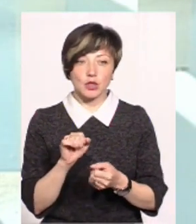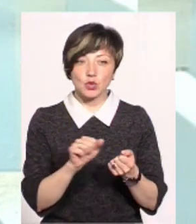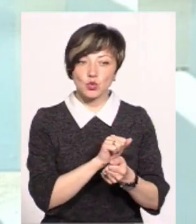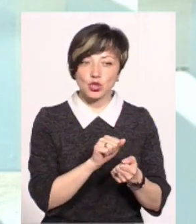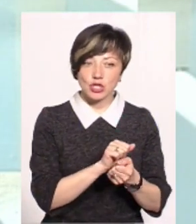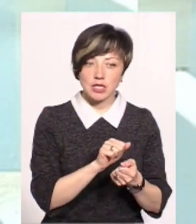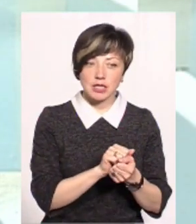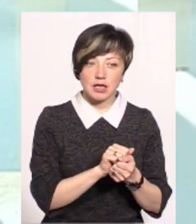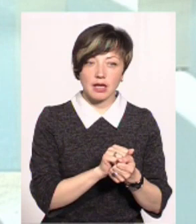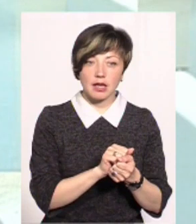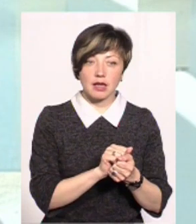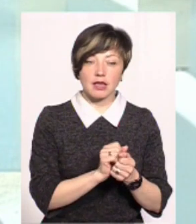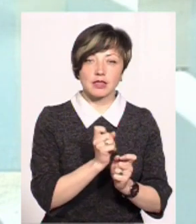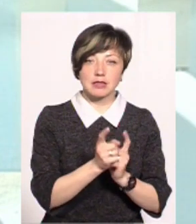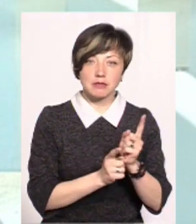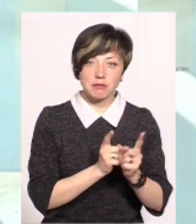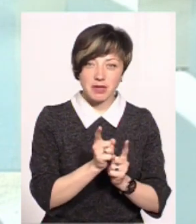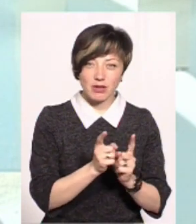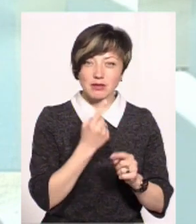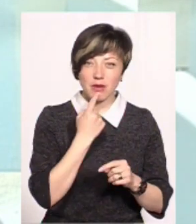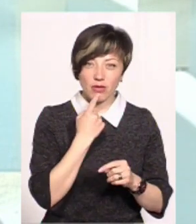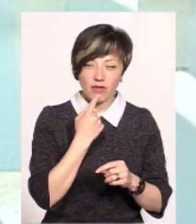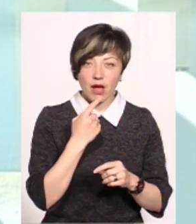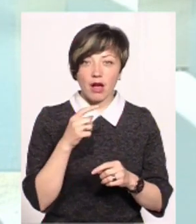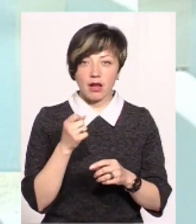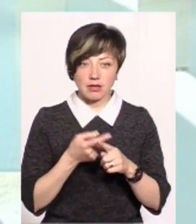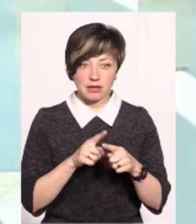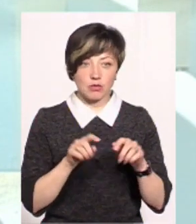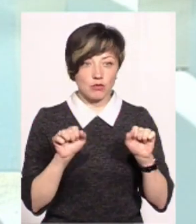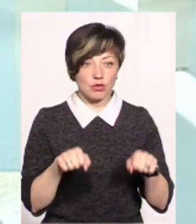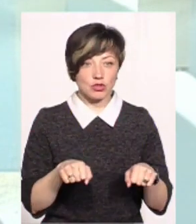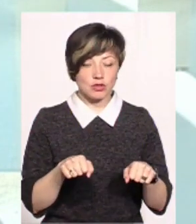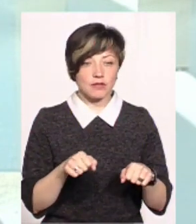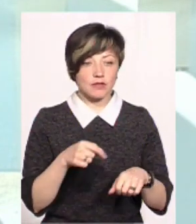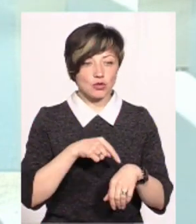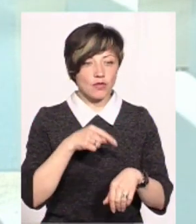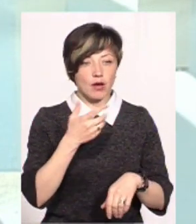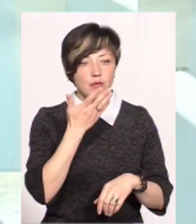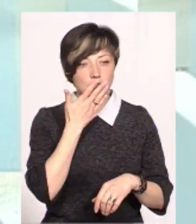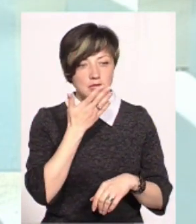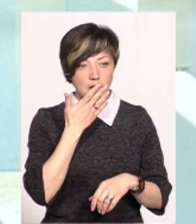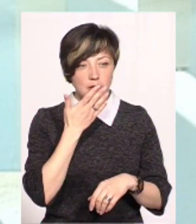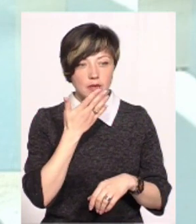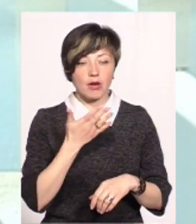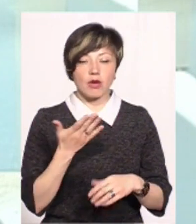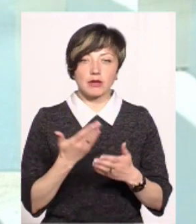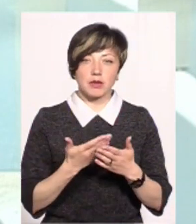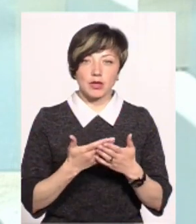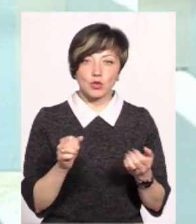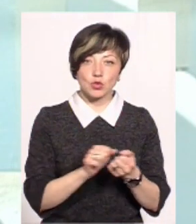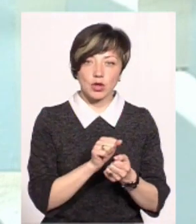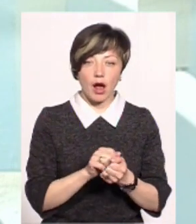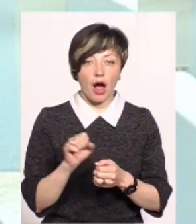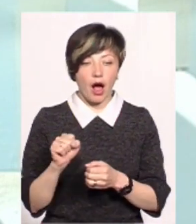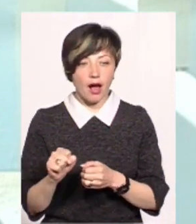сушіння, воно і змінює клітинний рівень, і змінює вже смакові якості. Ми це можемо, як відчуваємо по запаху. продукція, яка там була